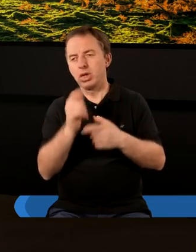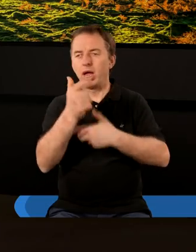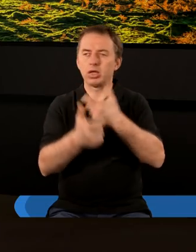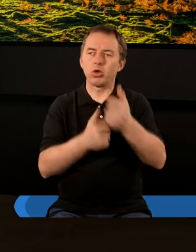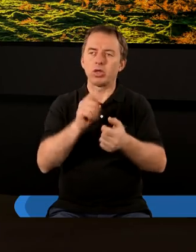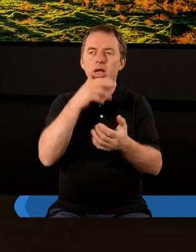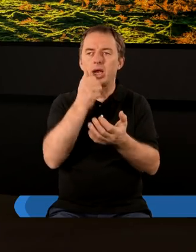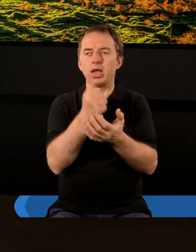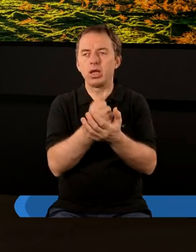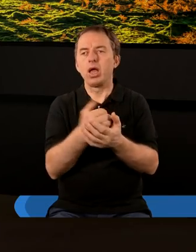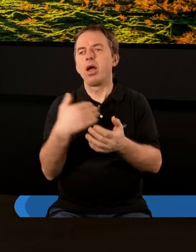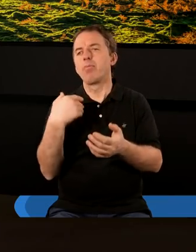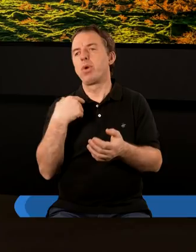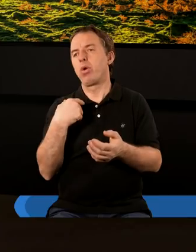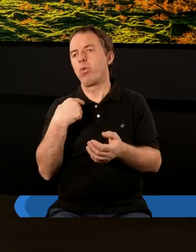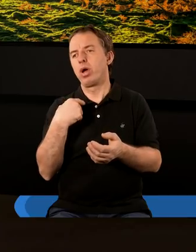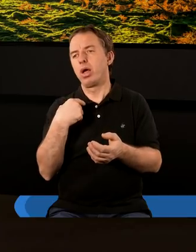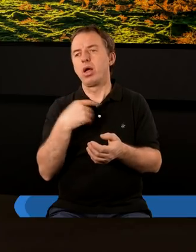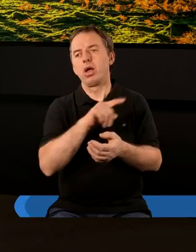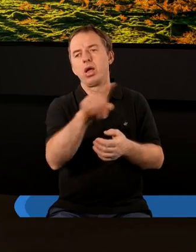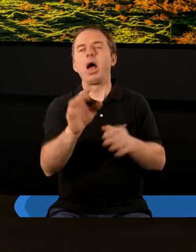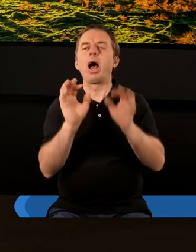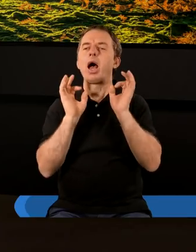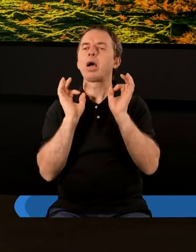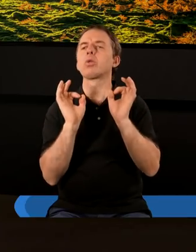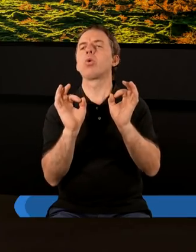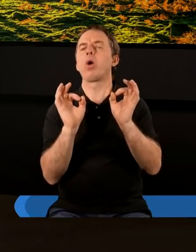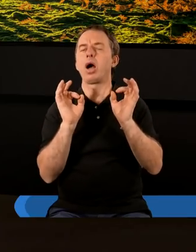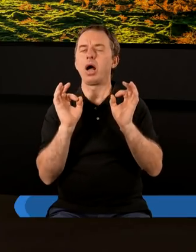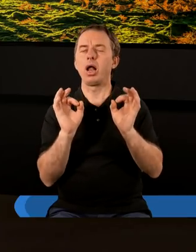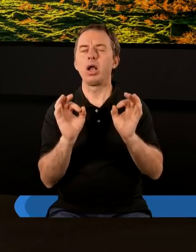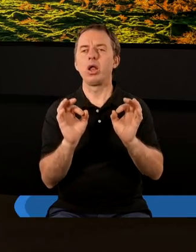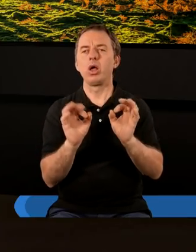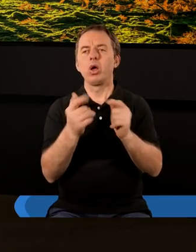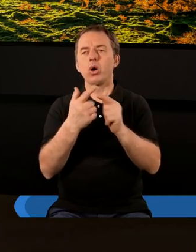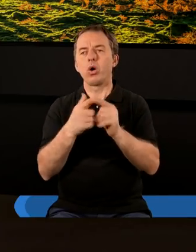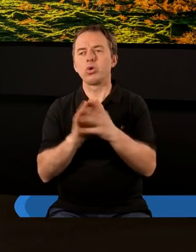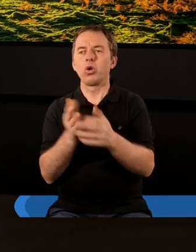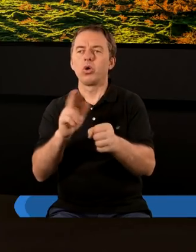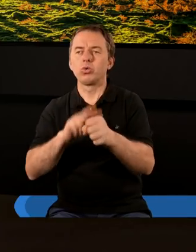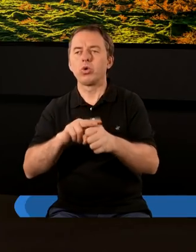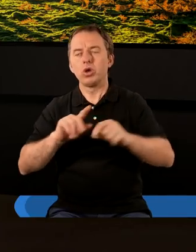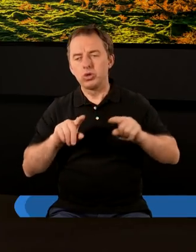zastosowań tych listów była ich właśnie aktualność do kościołów, które funkcjonowały w